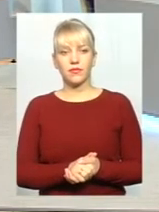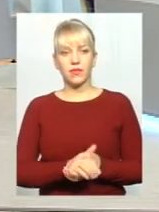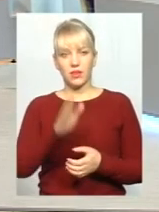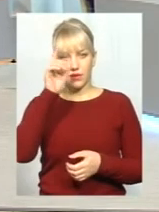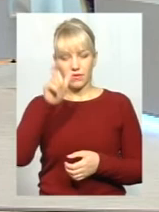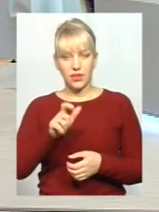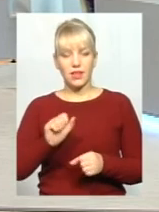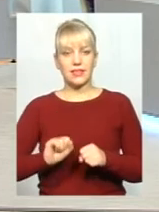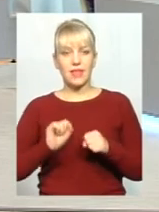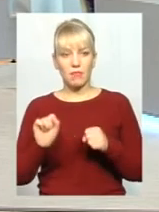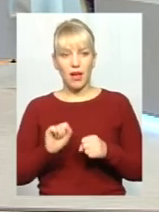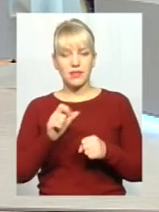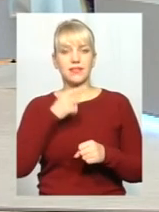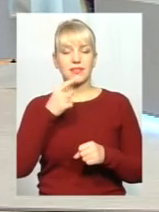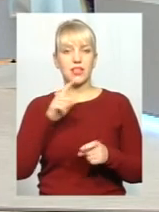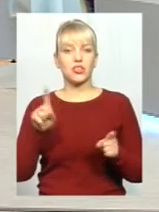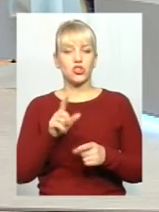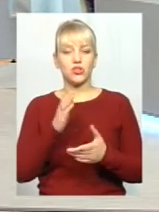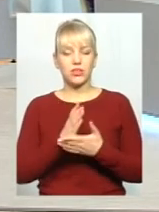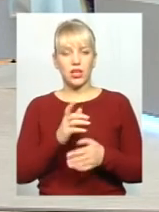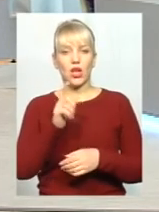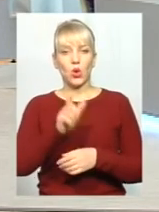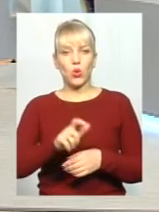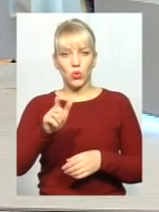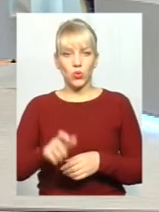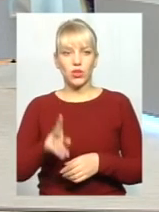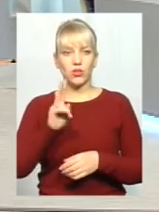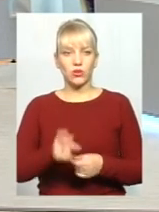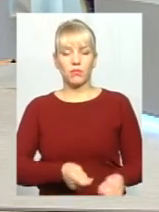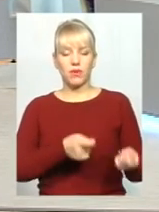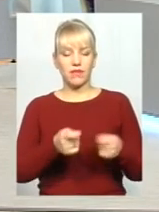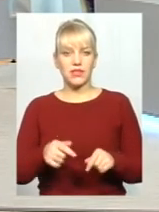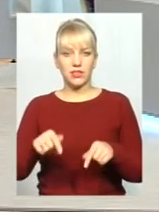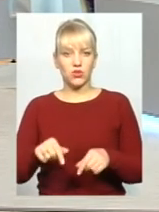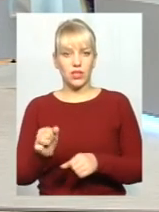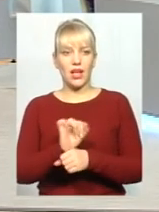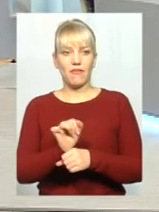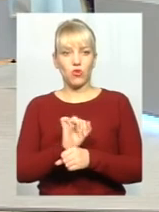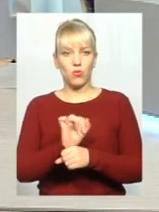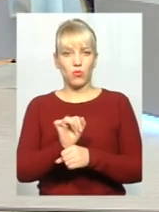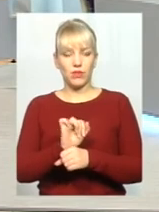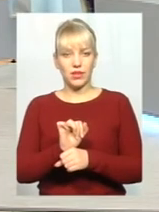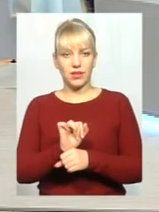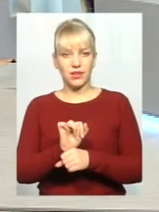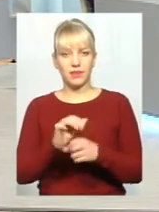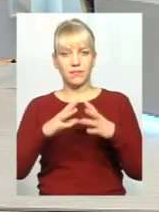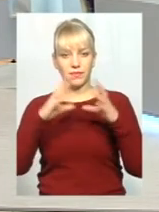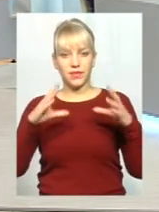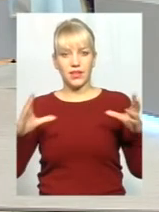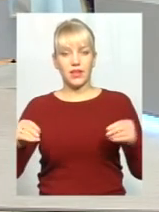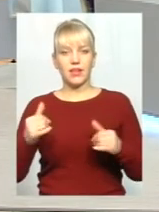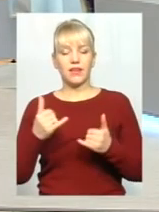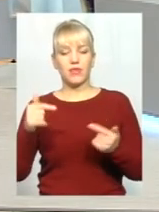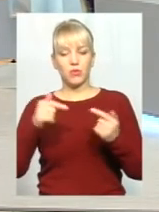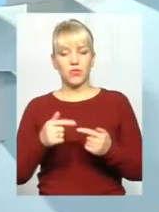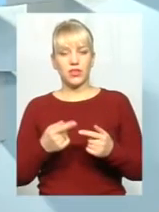Він намагається сказати те, що є категорія людей, яка привезла сюди автомобіль, відповідно по нинішнім